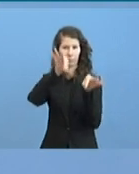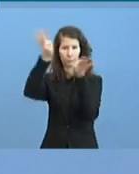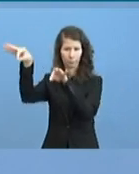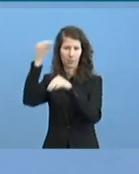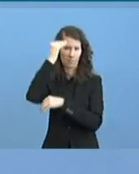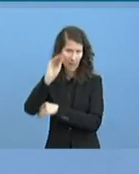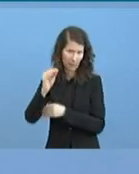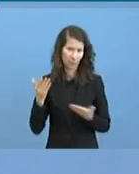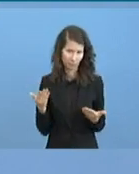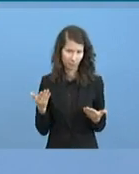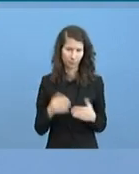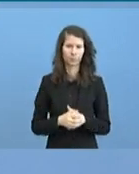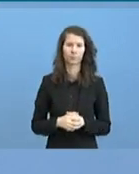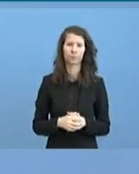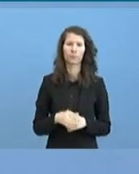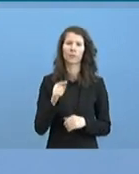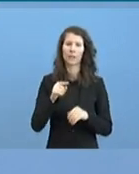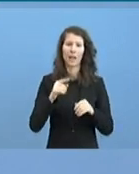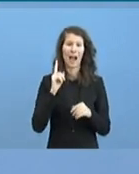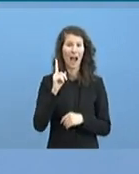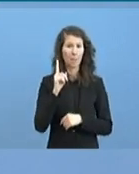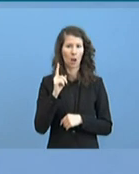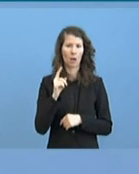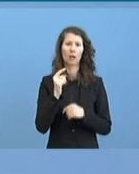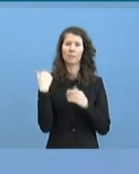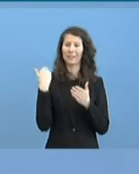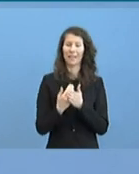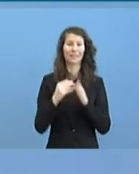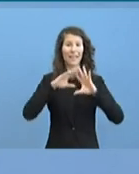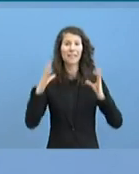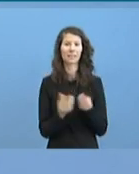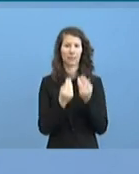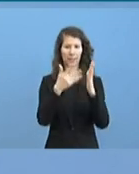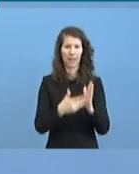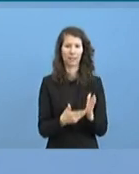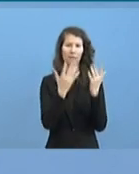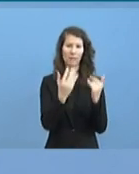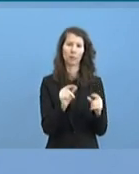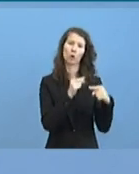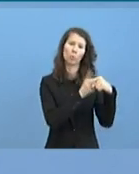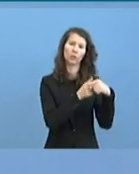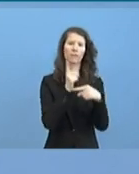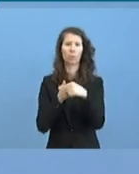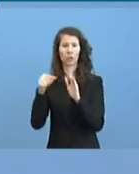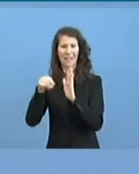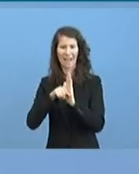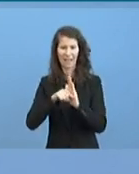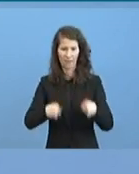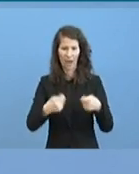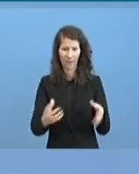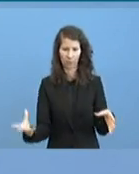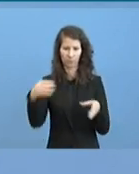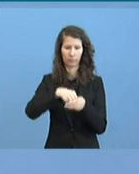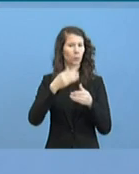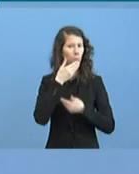Für die Gesamtzahl an Tests gibt es jetzt in dem Sinne kein Meldewesen. Wir haben aber natürlich einzelne Statistiken, beispielsweise